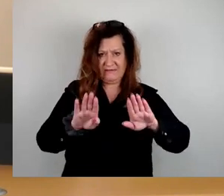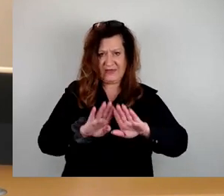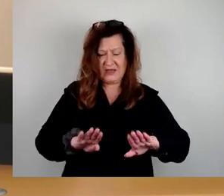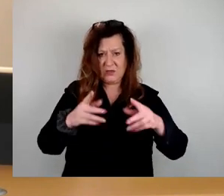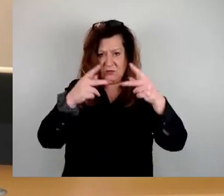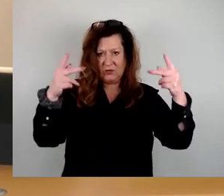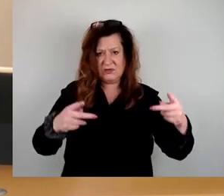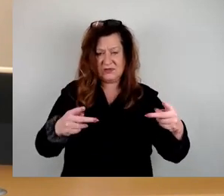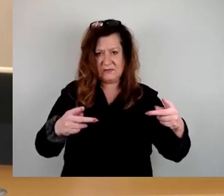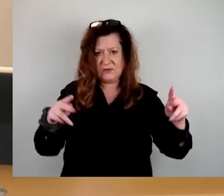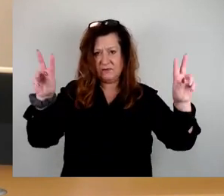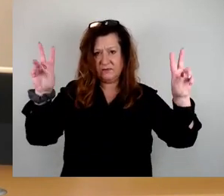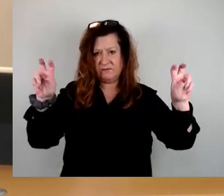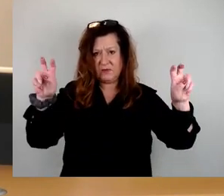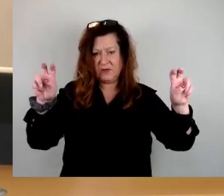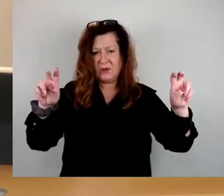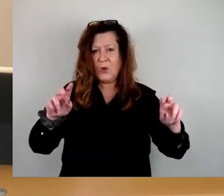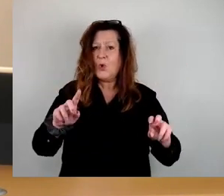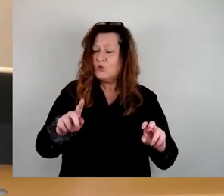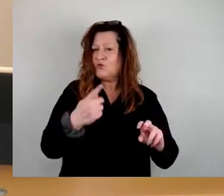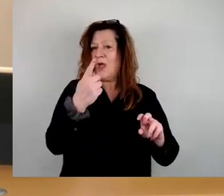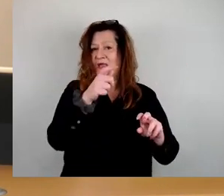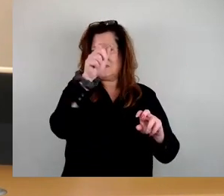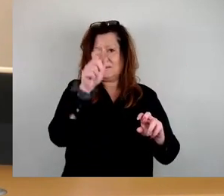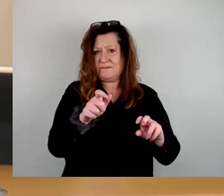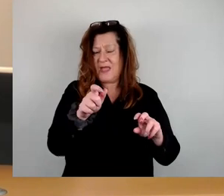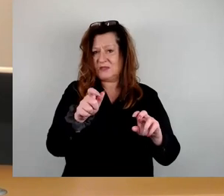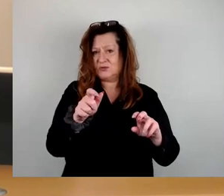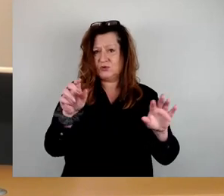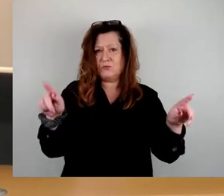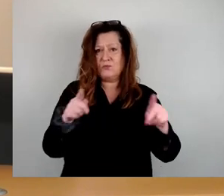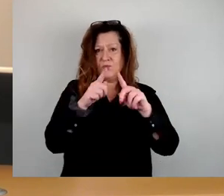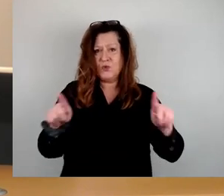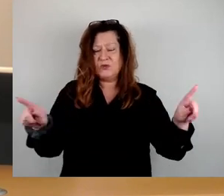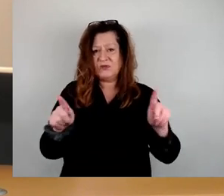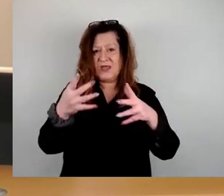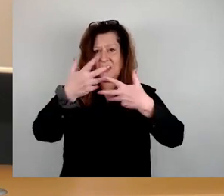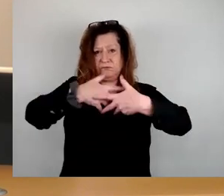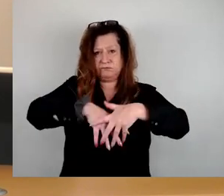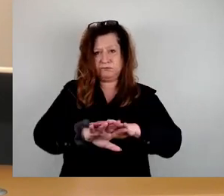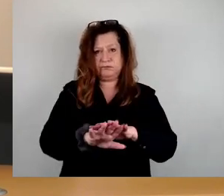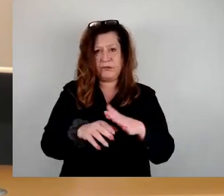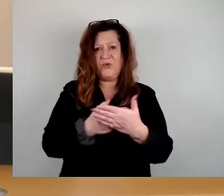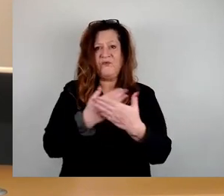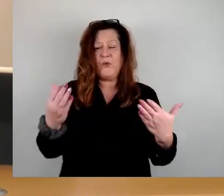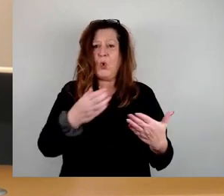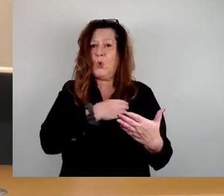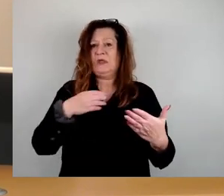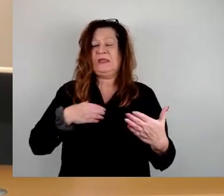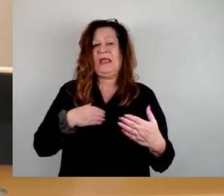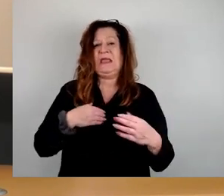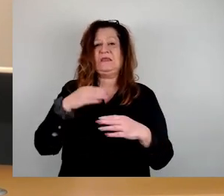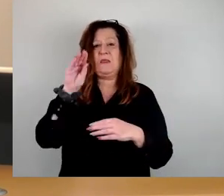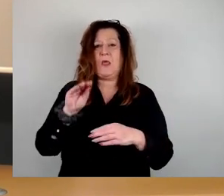im Musikvereint, das jährlich in der Dresdner Kreuzkirche stattfindet. Die Konzerte werden regelmäßig von